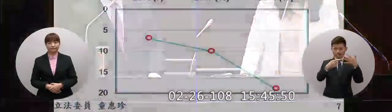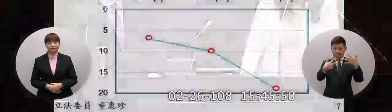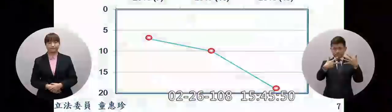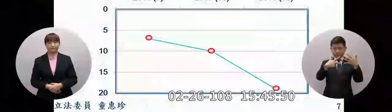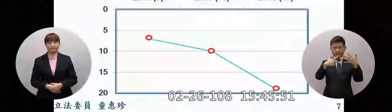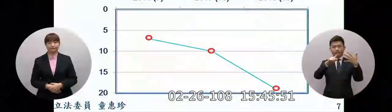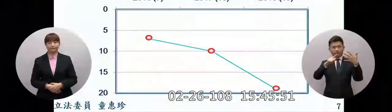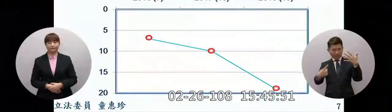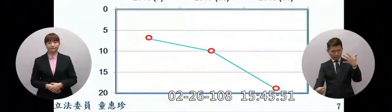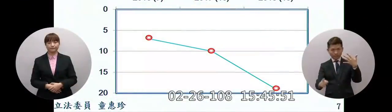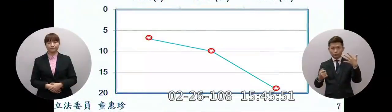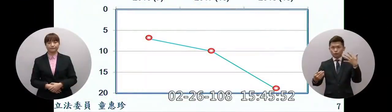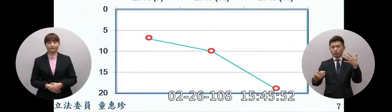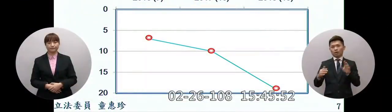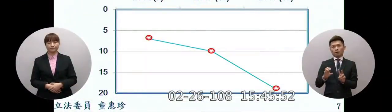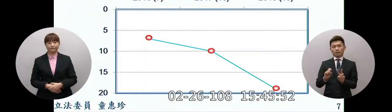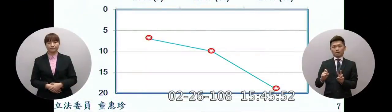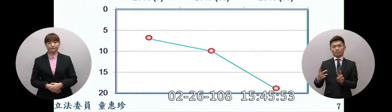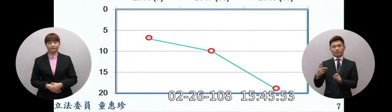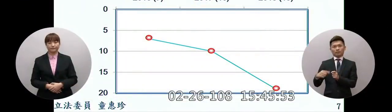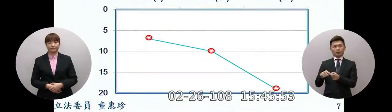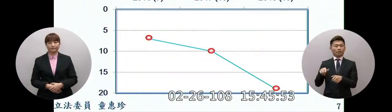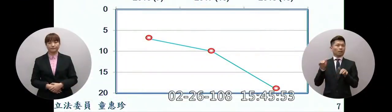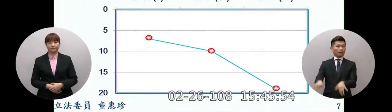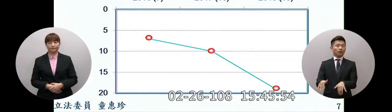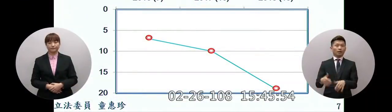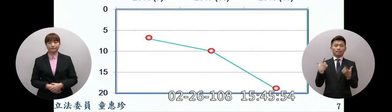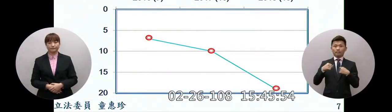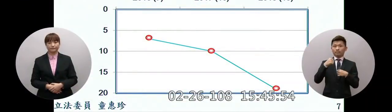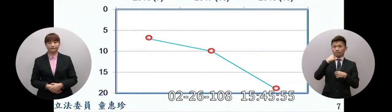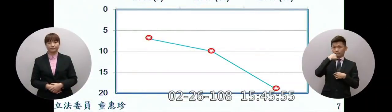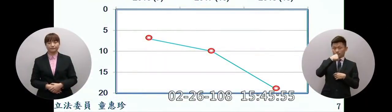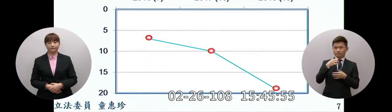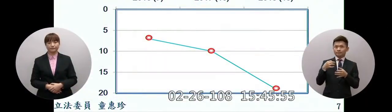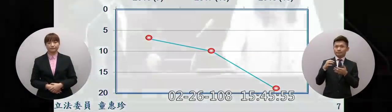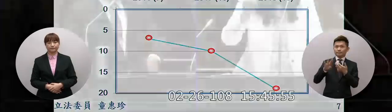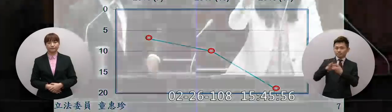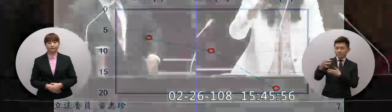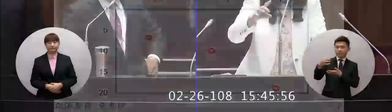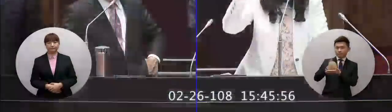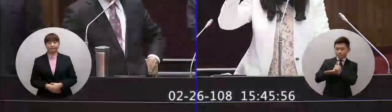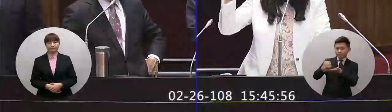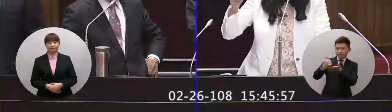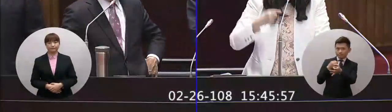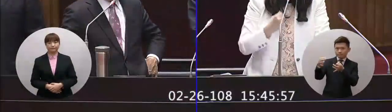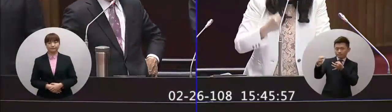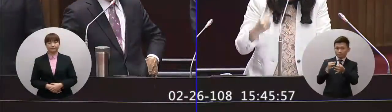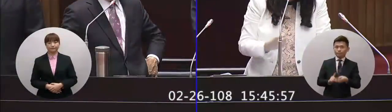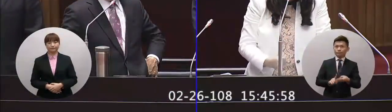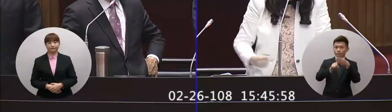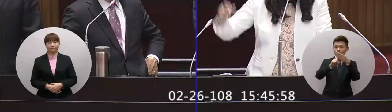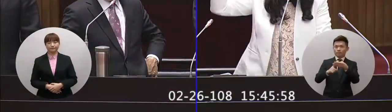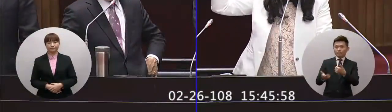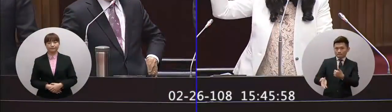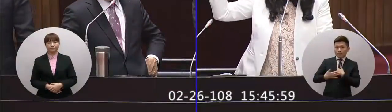2018年的19名院長我們中華民國一直是以進出口為導向的經濟實體你一定要記住進出口對